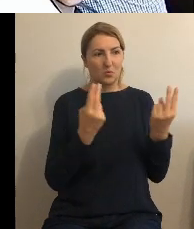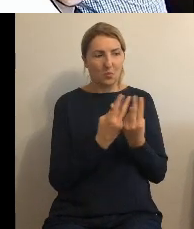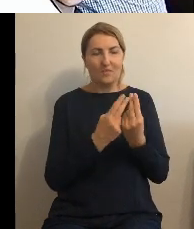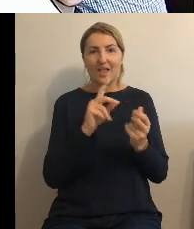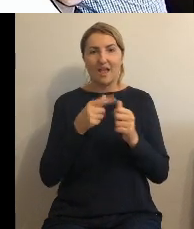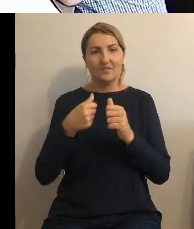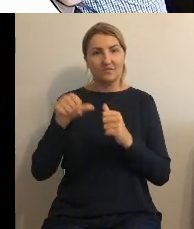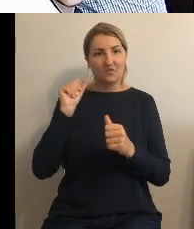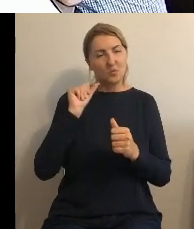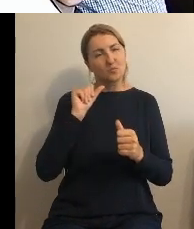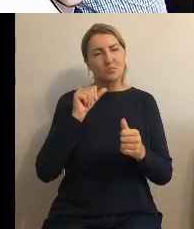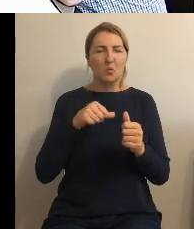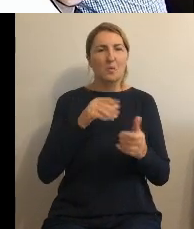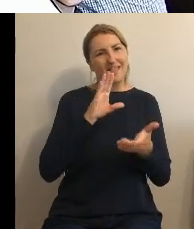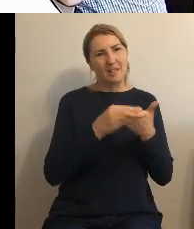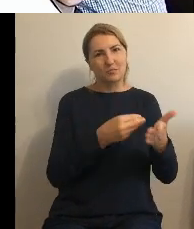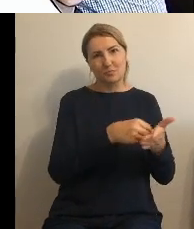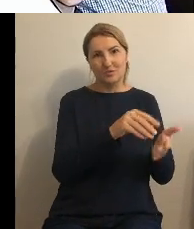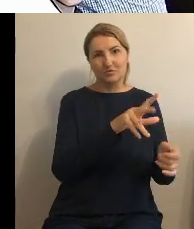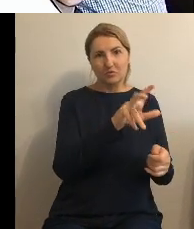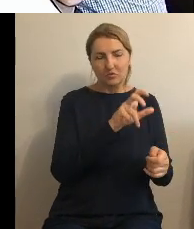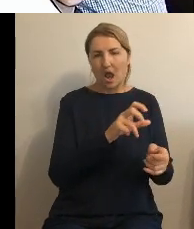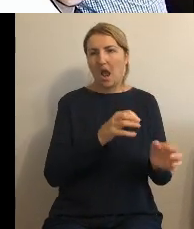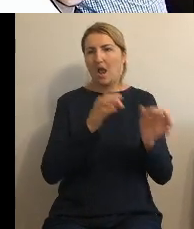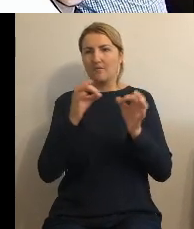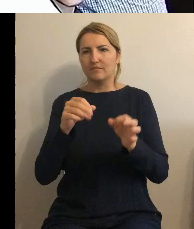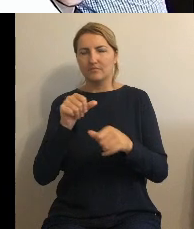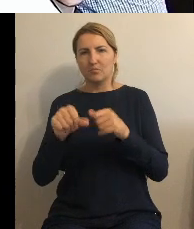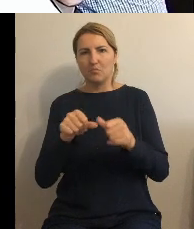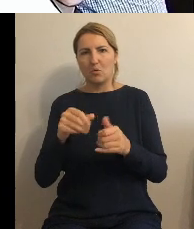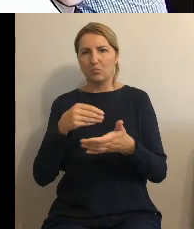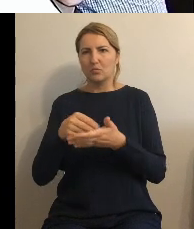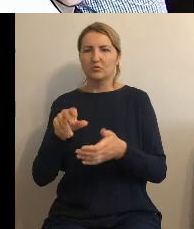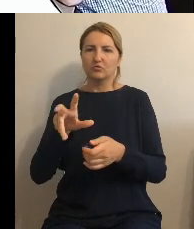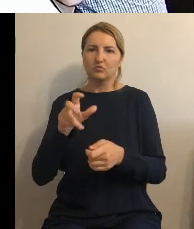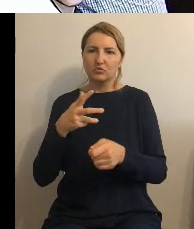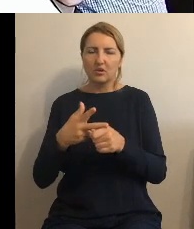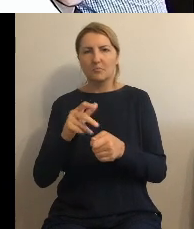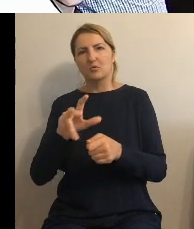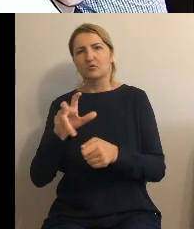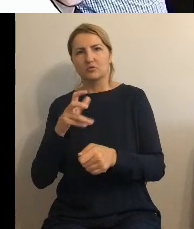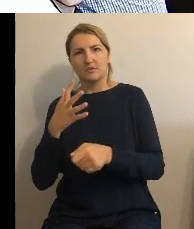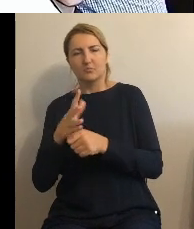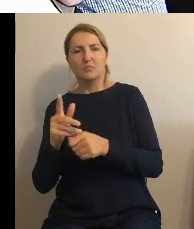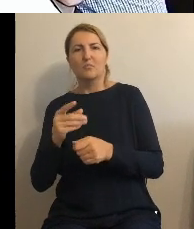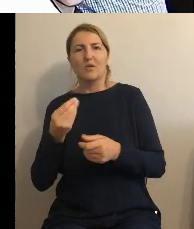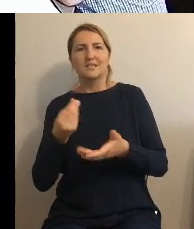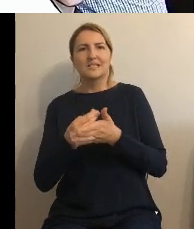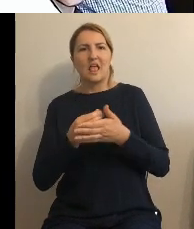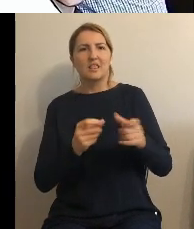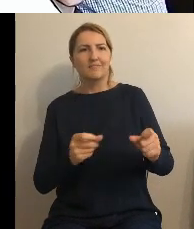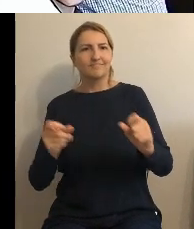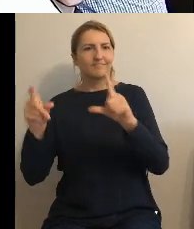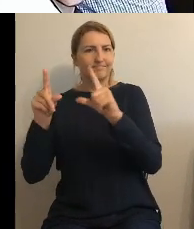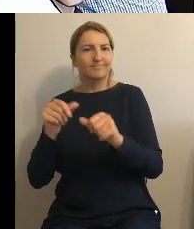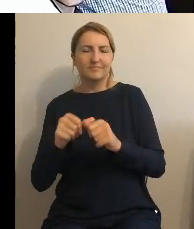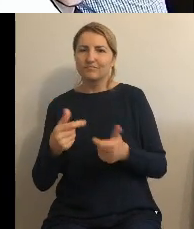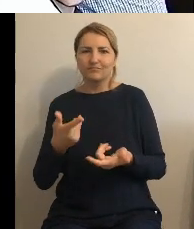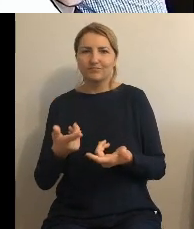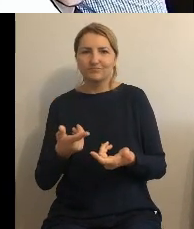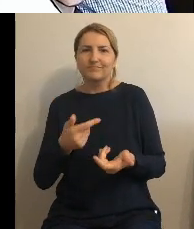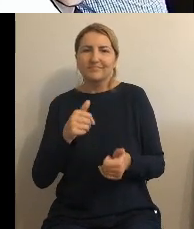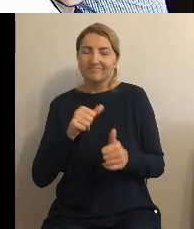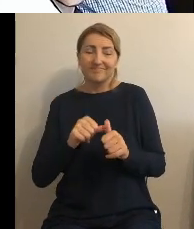strzelam 300 złotych a teraz płacimy 330 czy 350 bo niestety ale cena energii idzie w górę i tego nie unikniemy